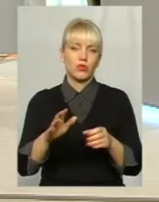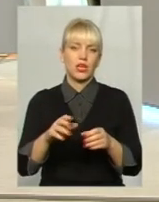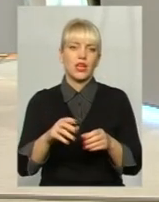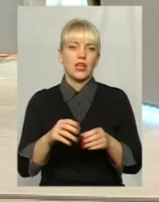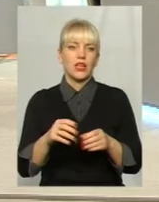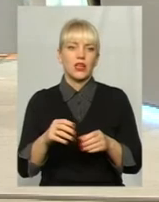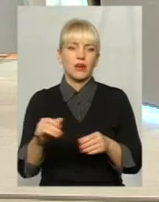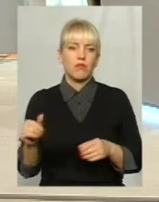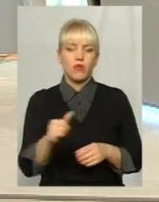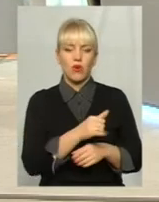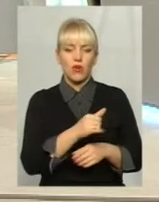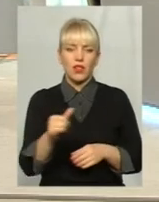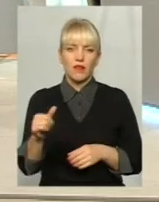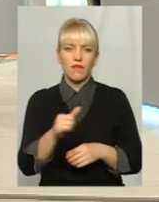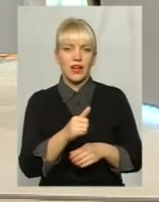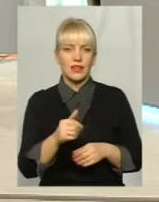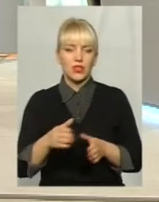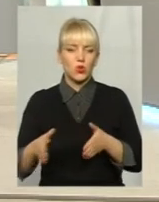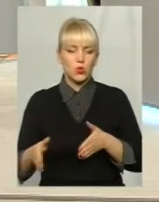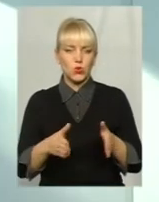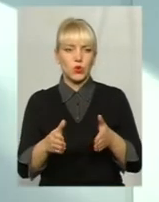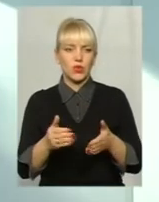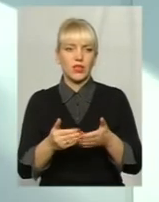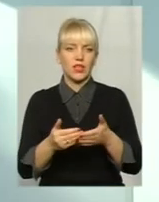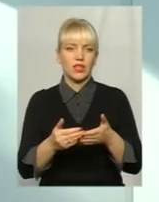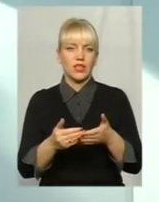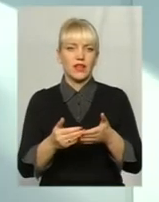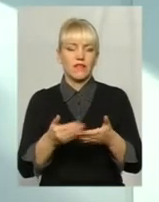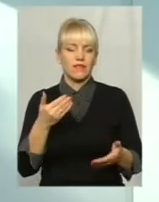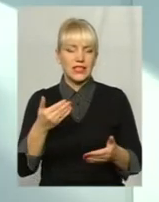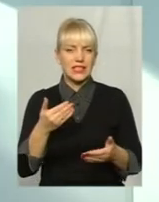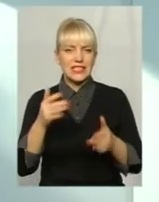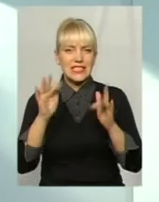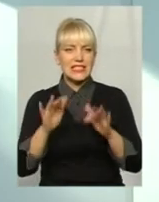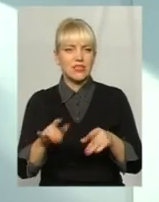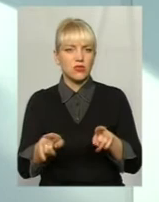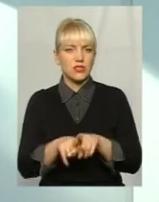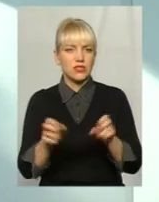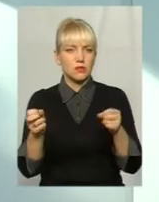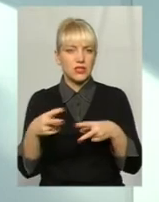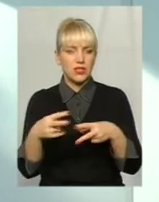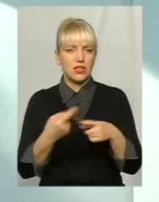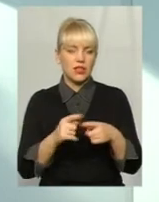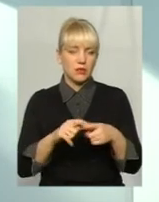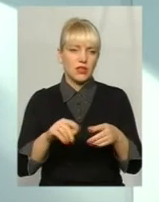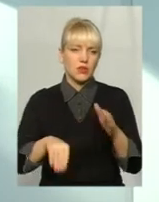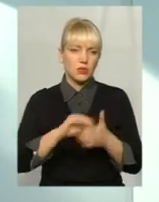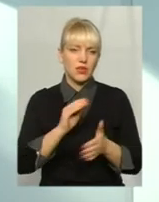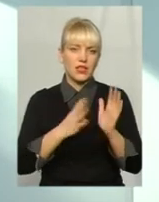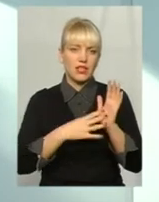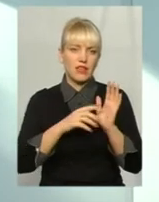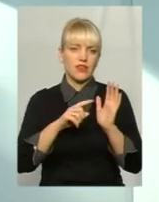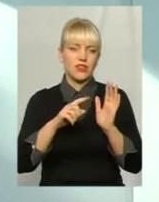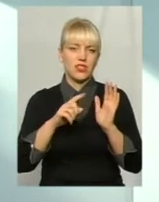вулиці дорожне покриття від снігу. Ми придбали вартість такого, механізму, 9 мільйонів 600